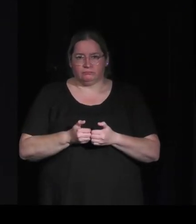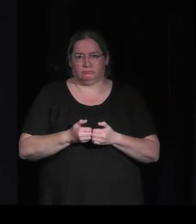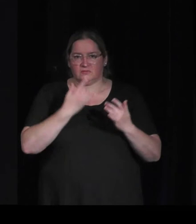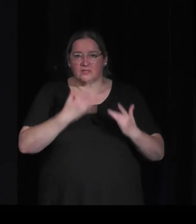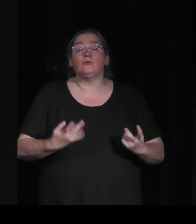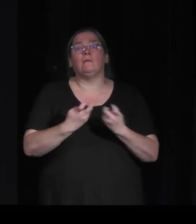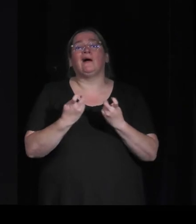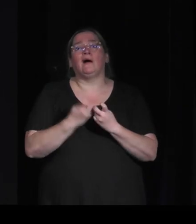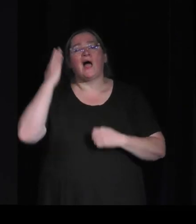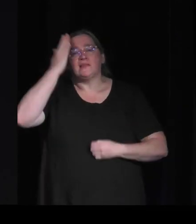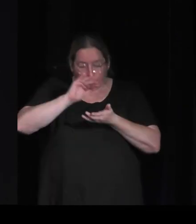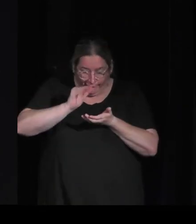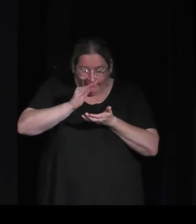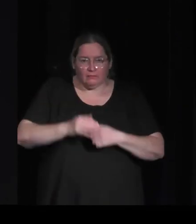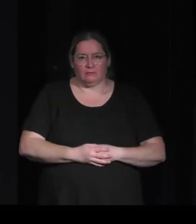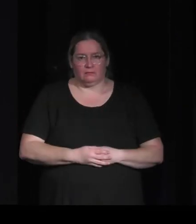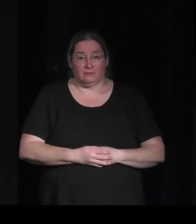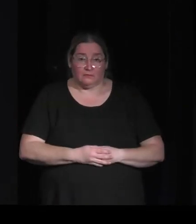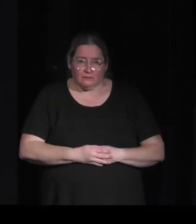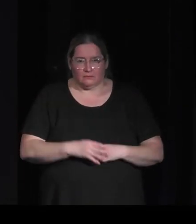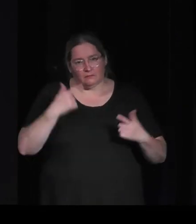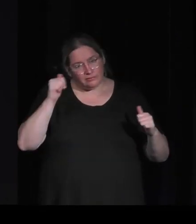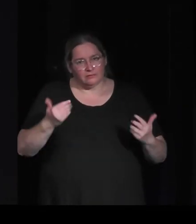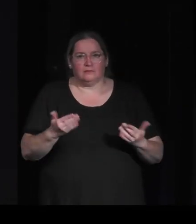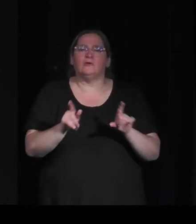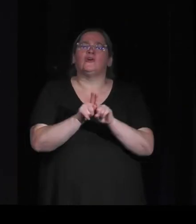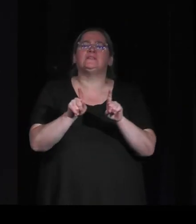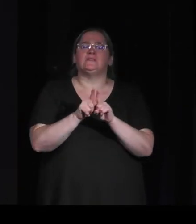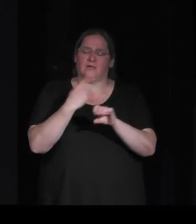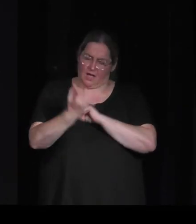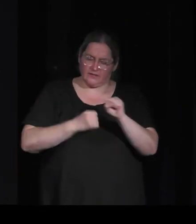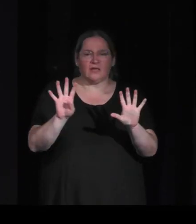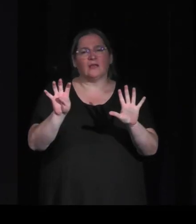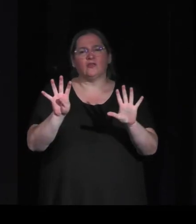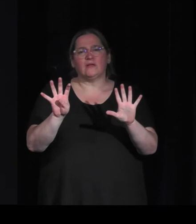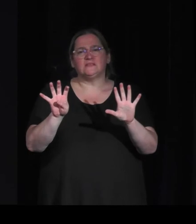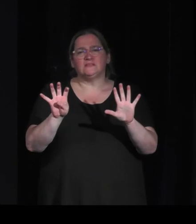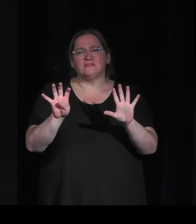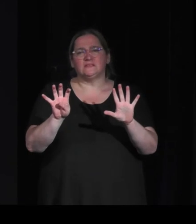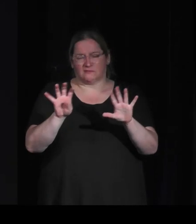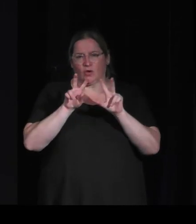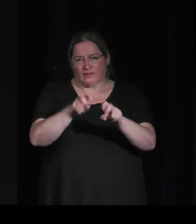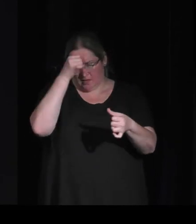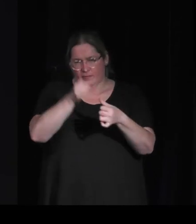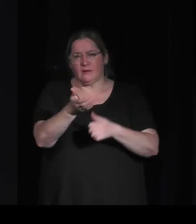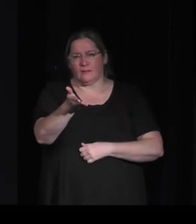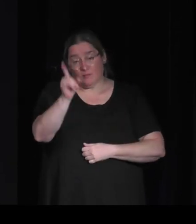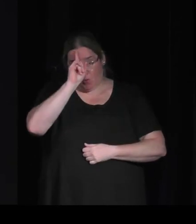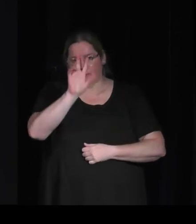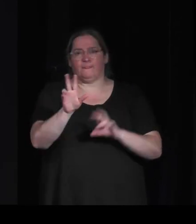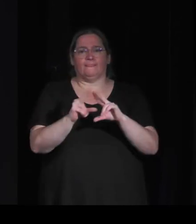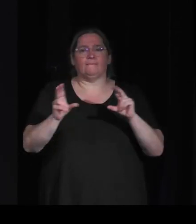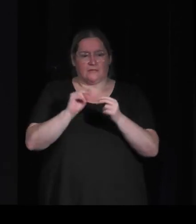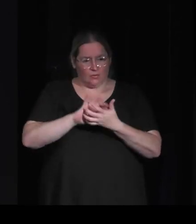'est toujours marrant puis il y avait eu une enquête aussi dans les années 90 sur parce qu'en plus ce qui est compliqué c'est que ce qu'on